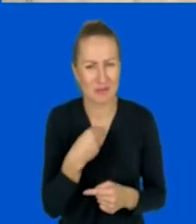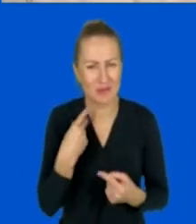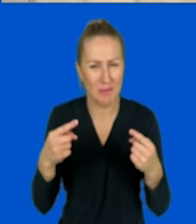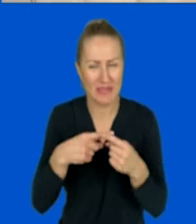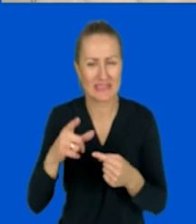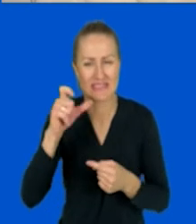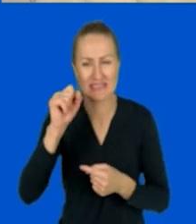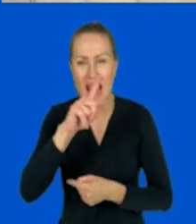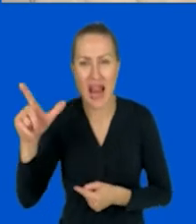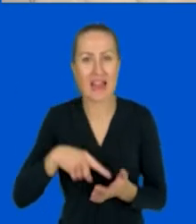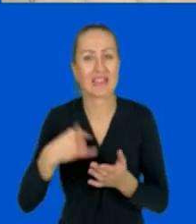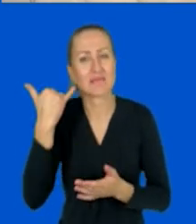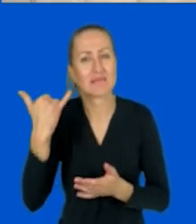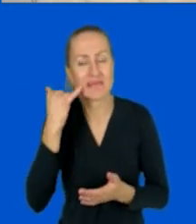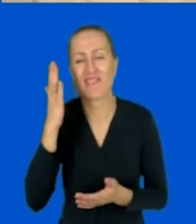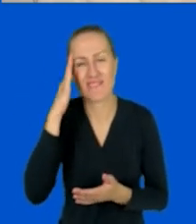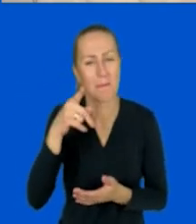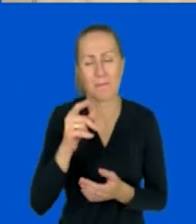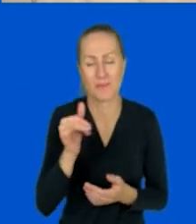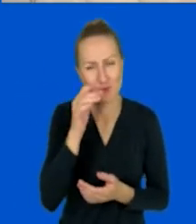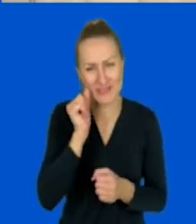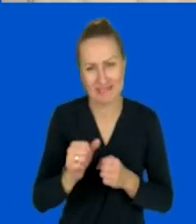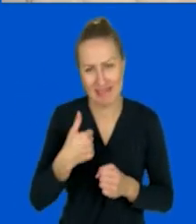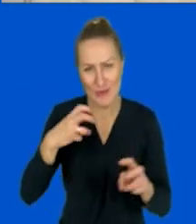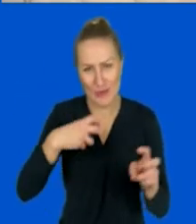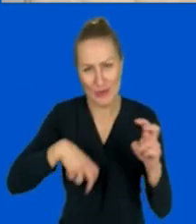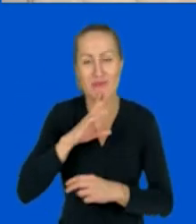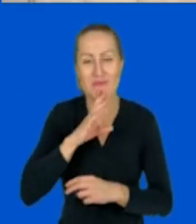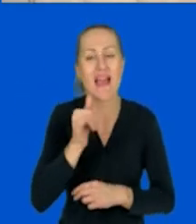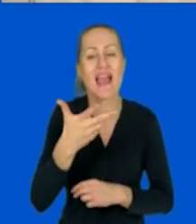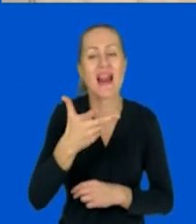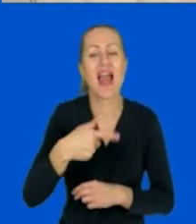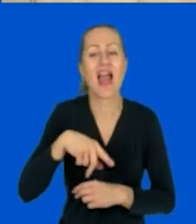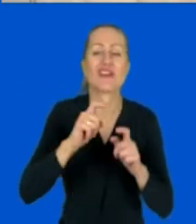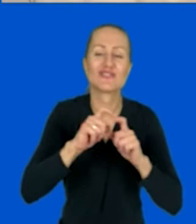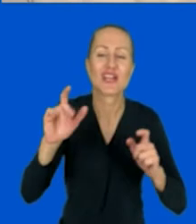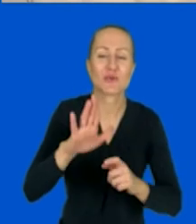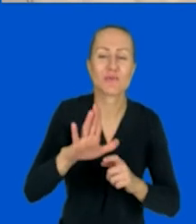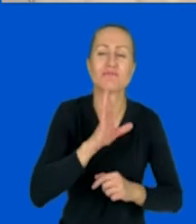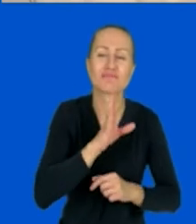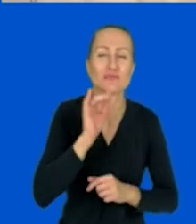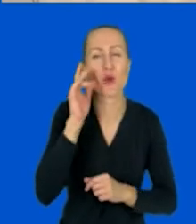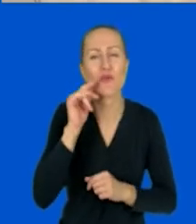te kole się pojawiają ciągle. Więc ile czasów dziennie spędzacie na podczas wirtualnych spotkań?